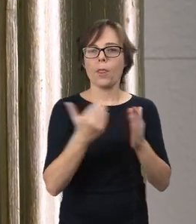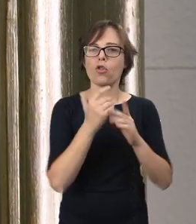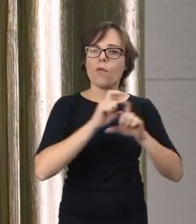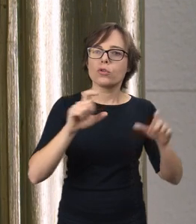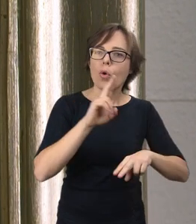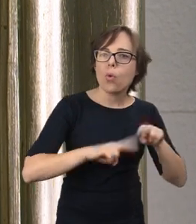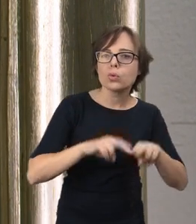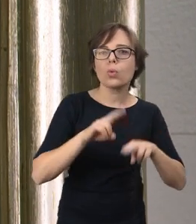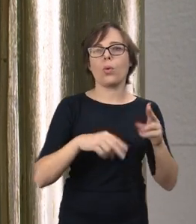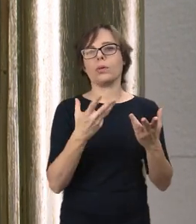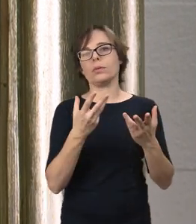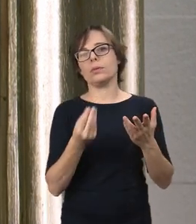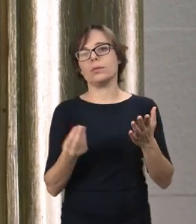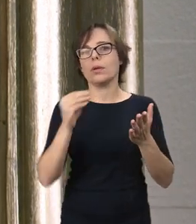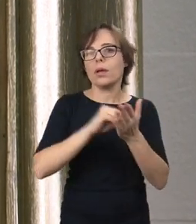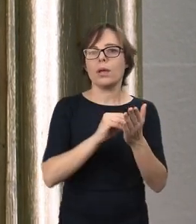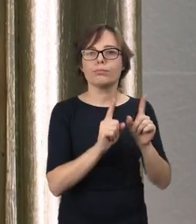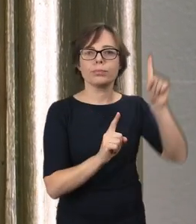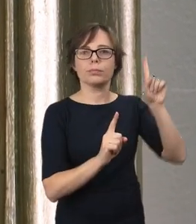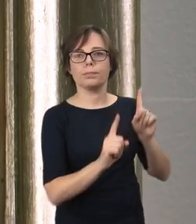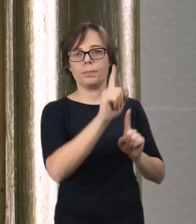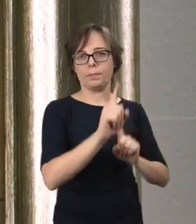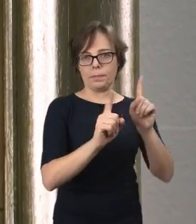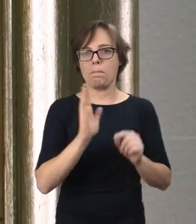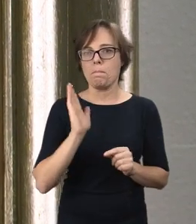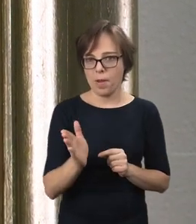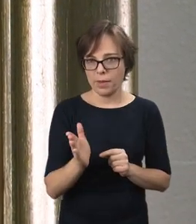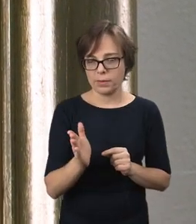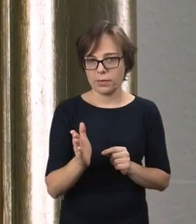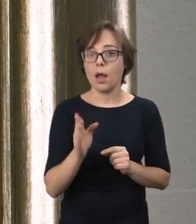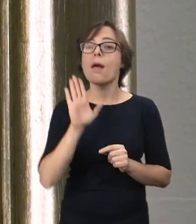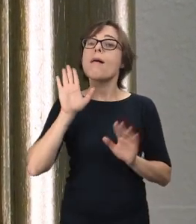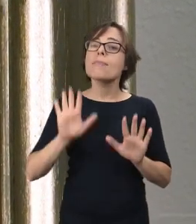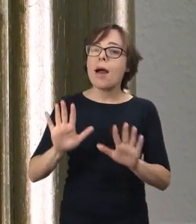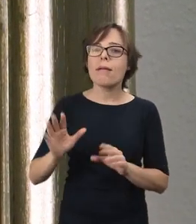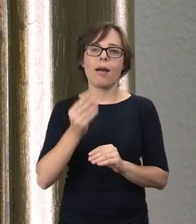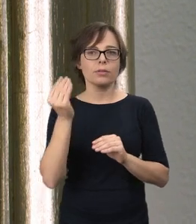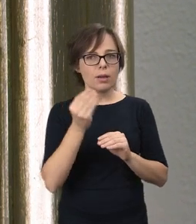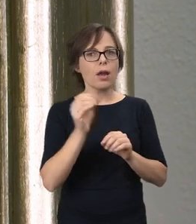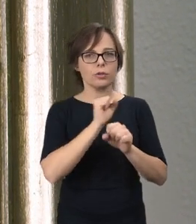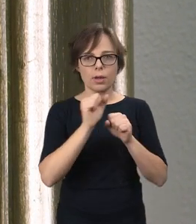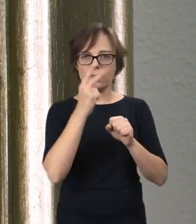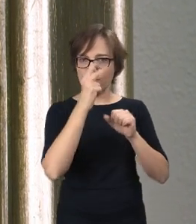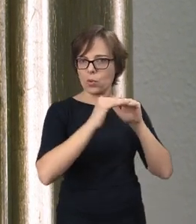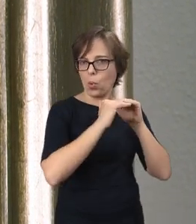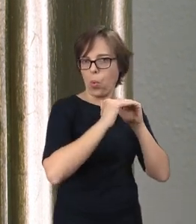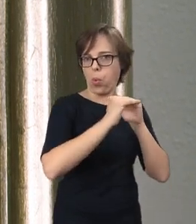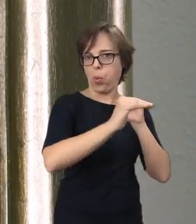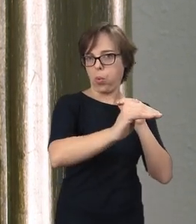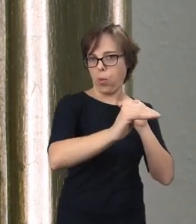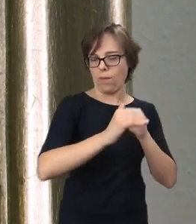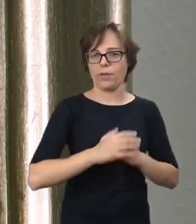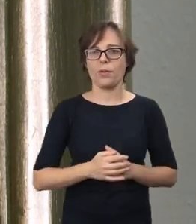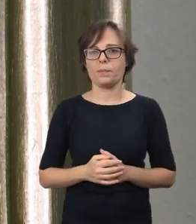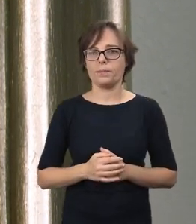nowoczesnych konstrukcjach, ale będą wyskakiwać tutaj z tej pierzei, która jest dosyć wyrównana, niczym